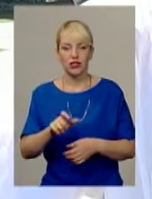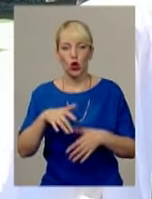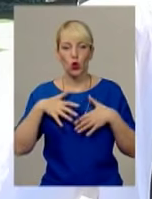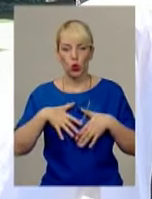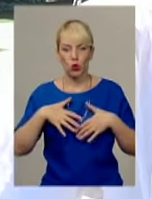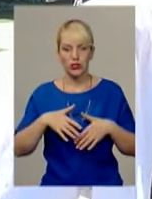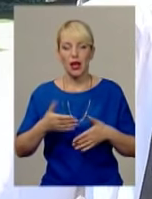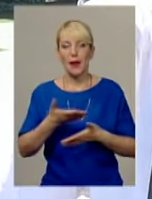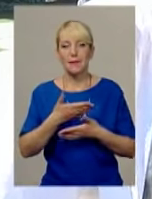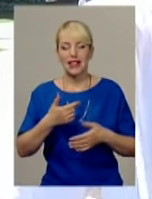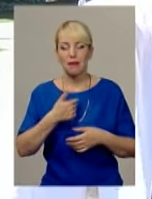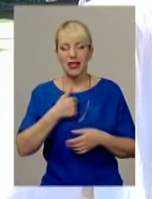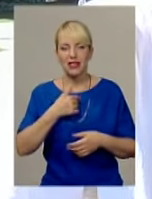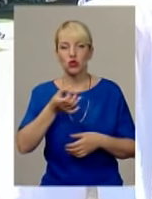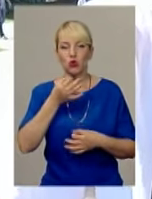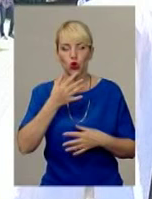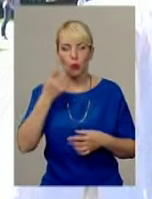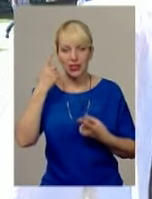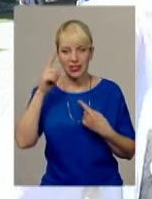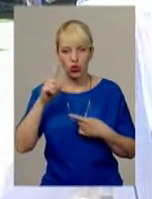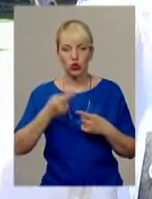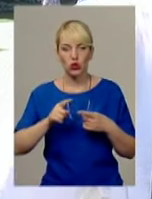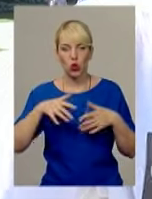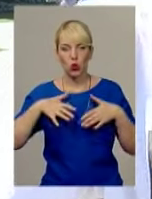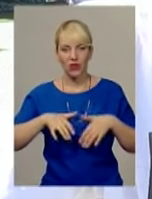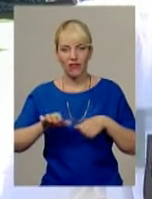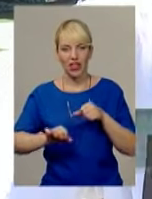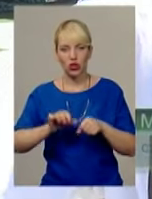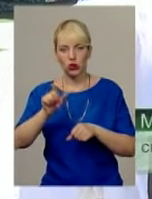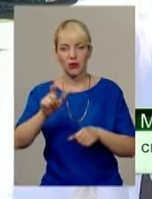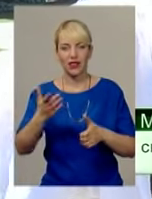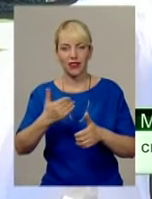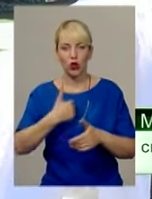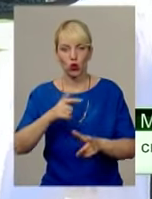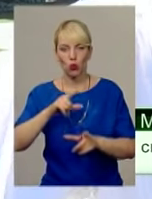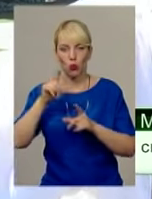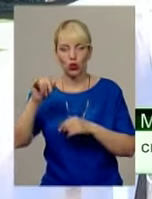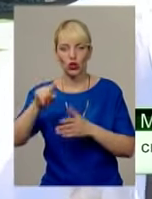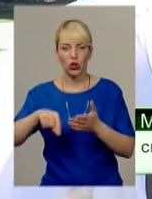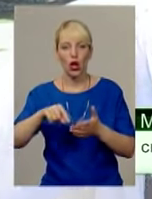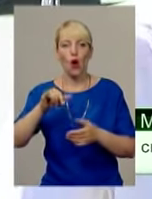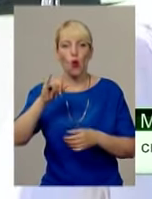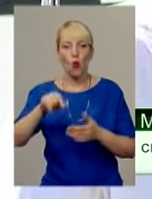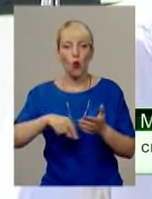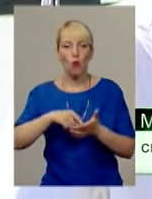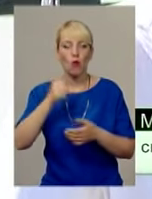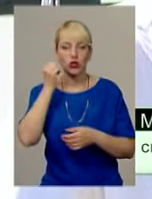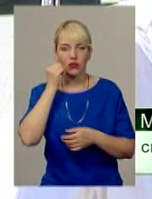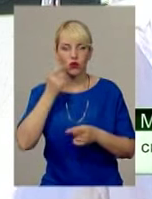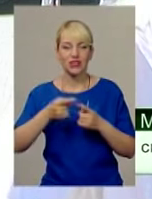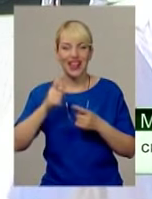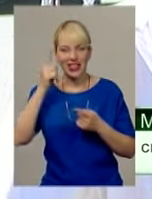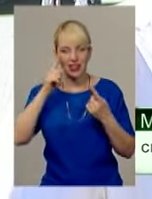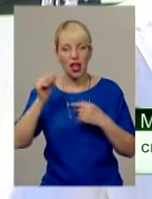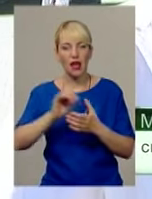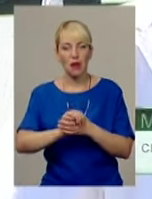«Мені дуже сподобалася ідея грузинського велосипедиста, який хоче поїхати в Москву з ідеєю миру. На велосипеді я два